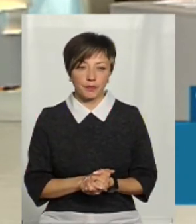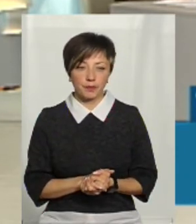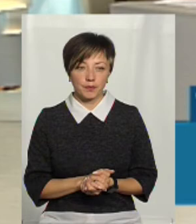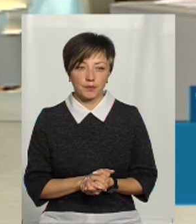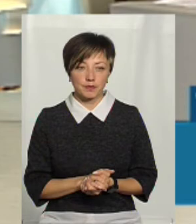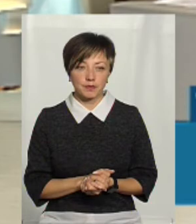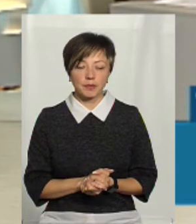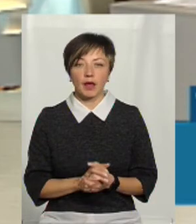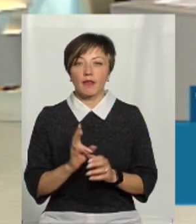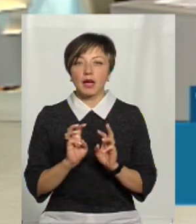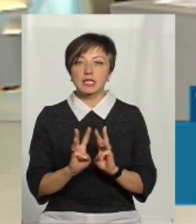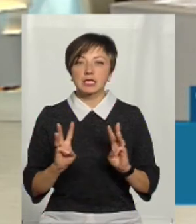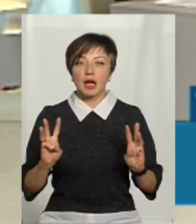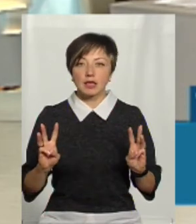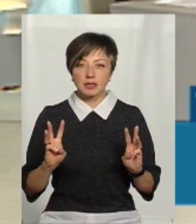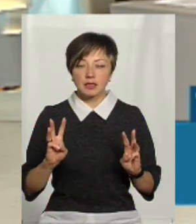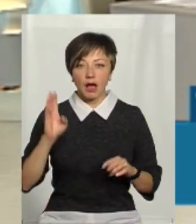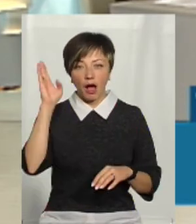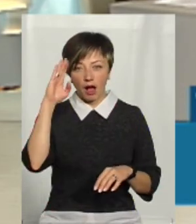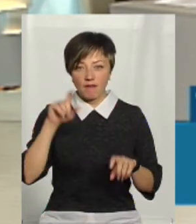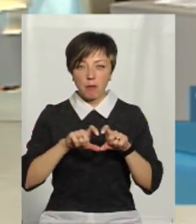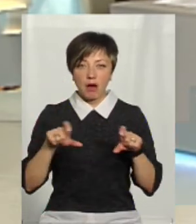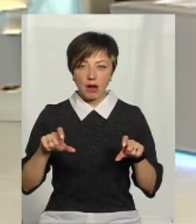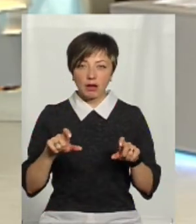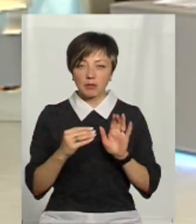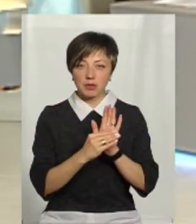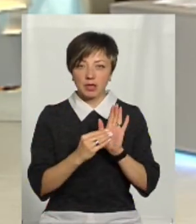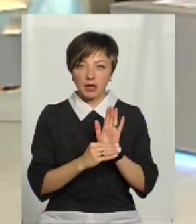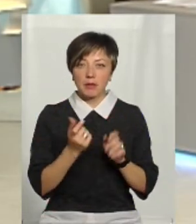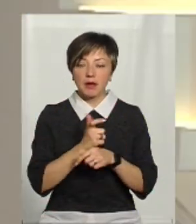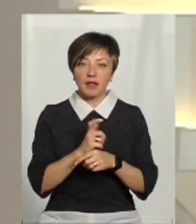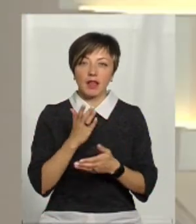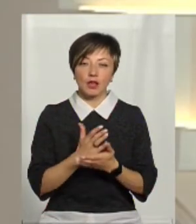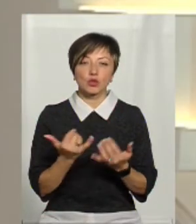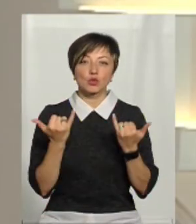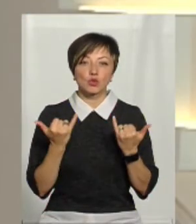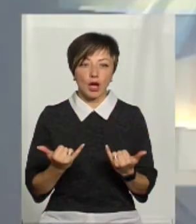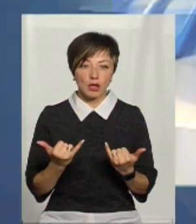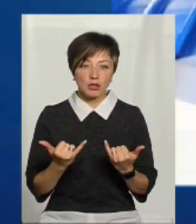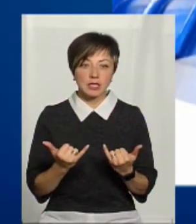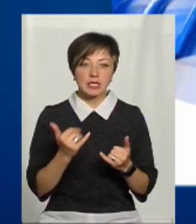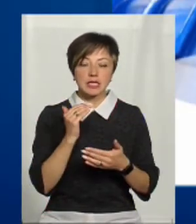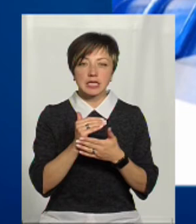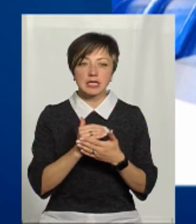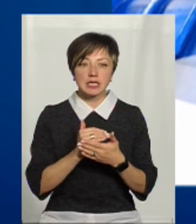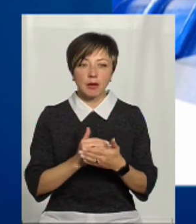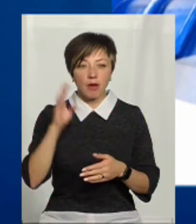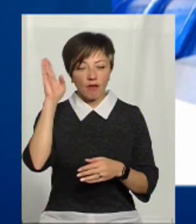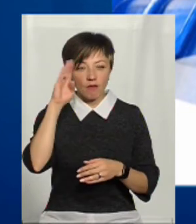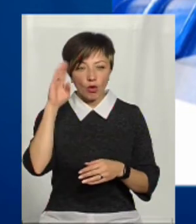На сайті Аквапарку говориться про те, що однією з переваг є наявність сучасної системи